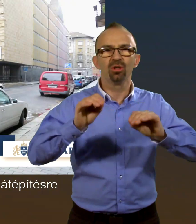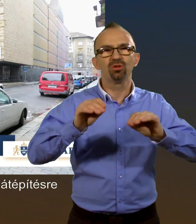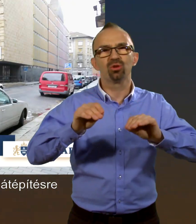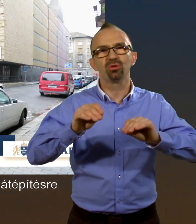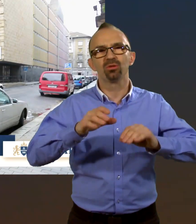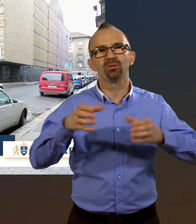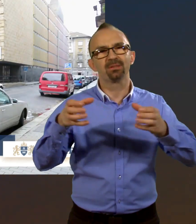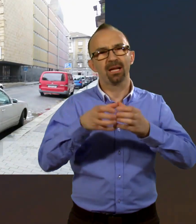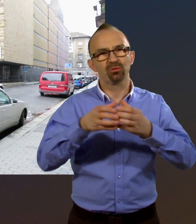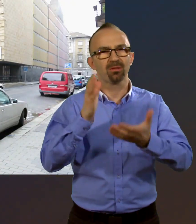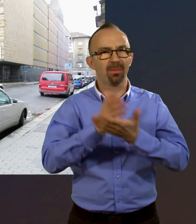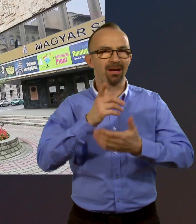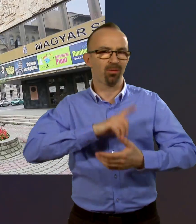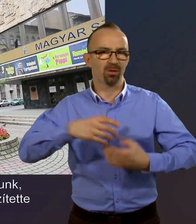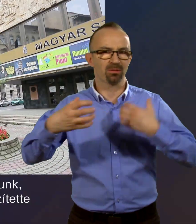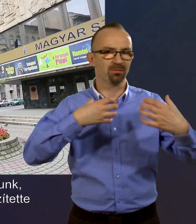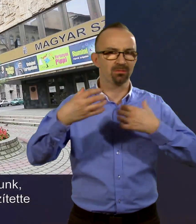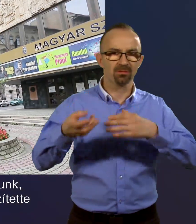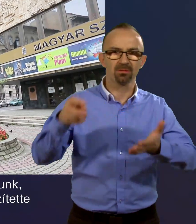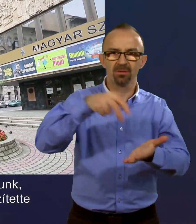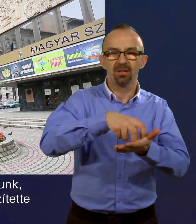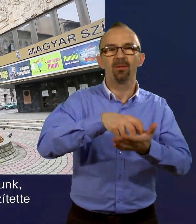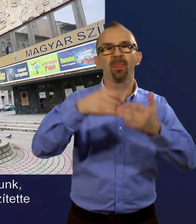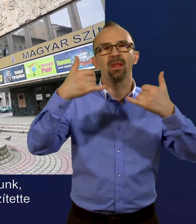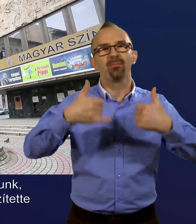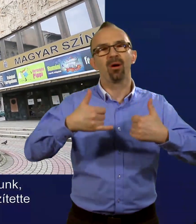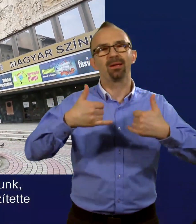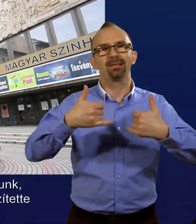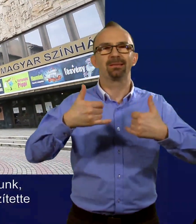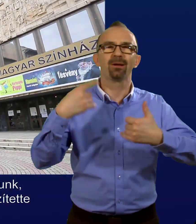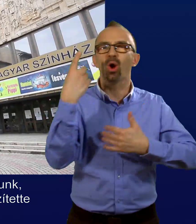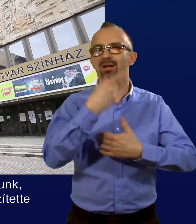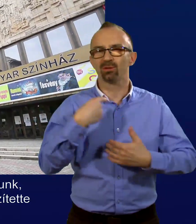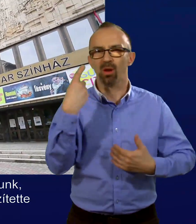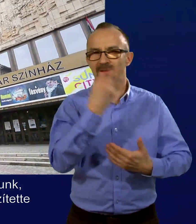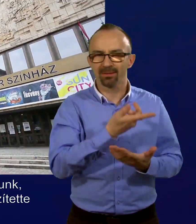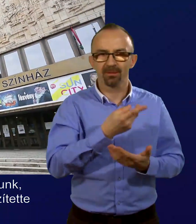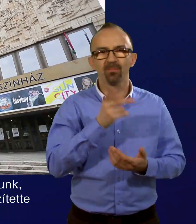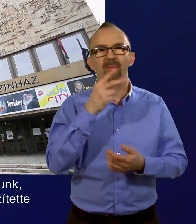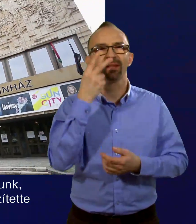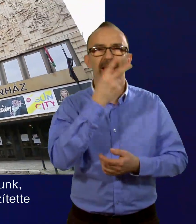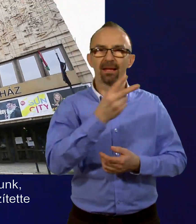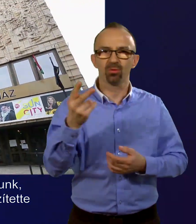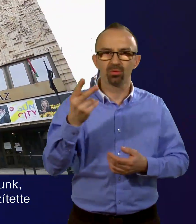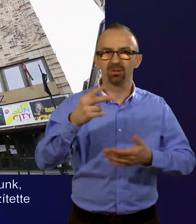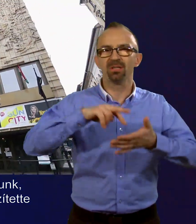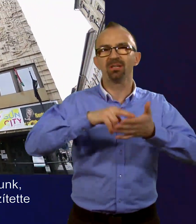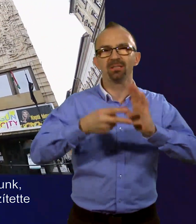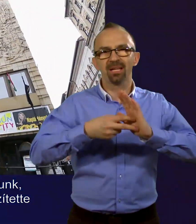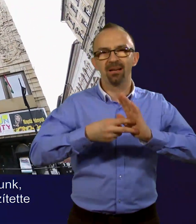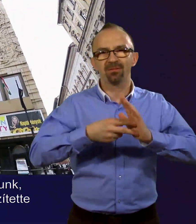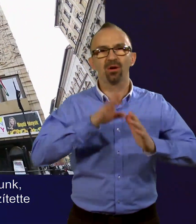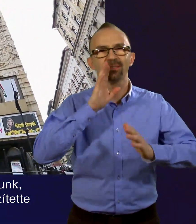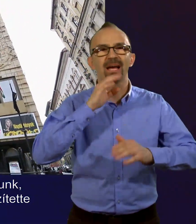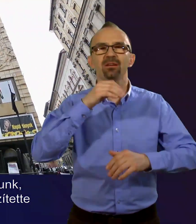társulat megfordult a színházban. A mai színházi arculaltok, amit láttunk, ennek a tervei Azbály